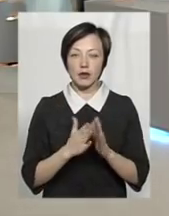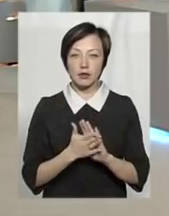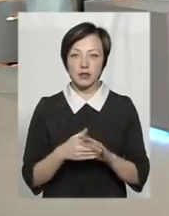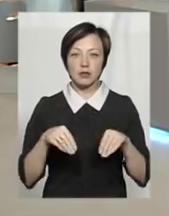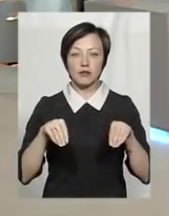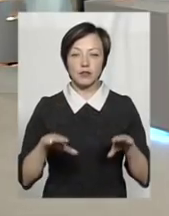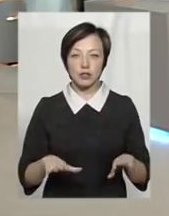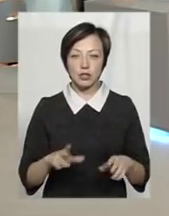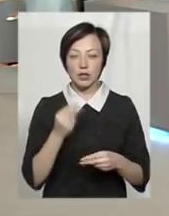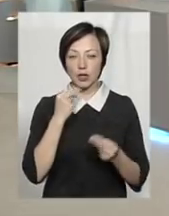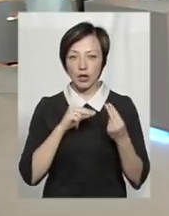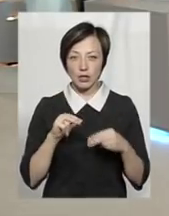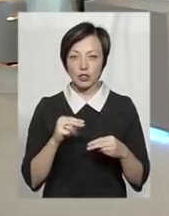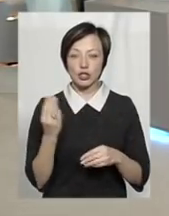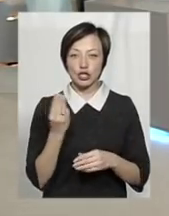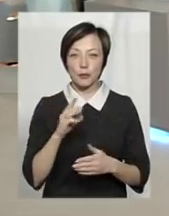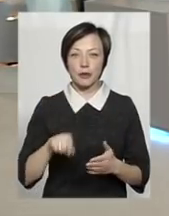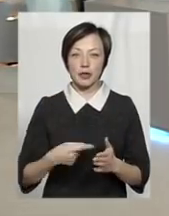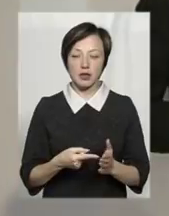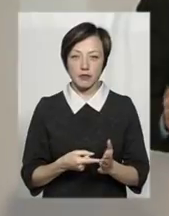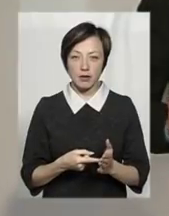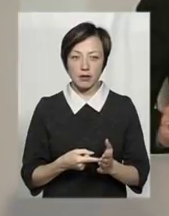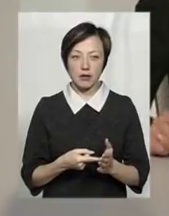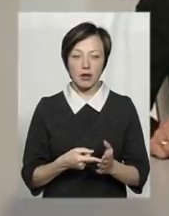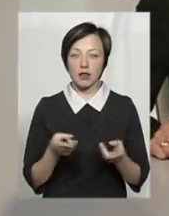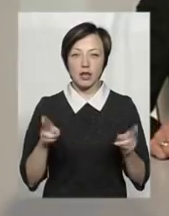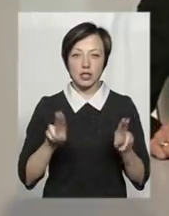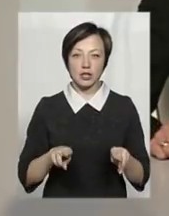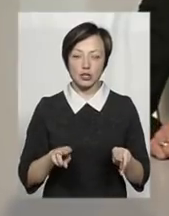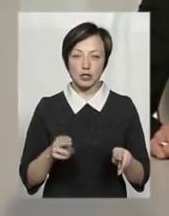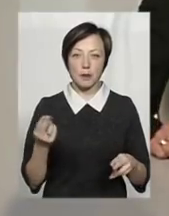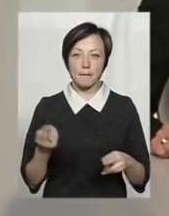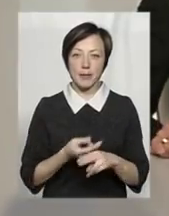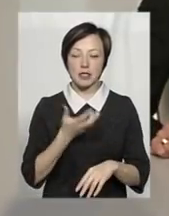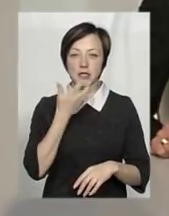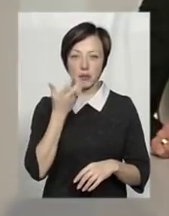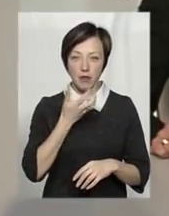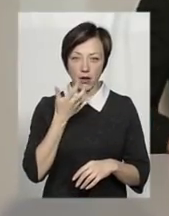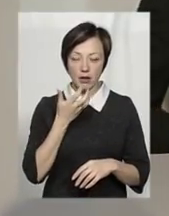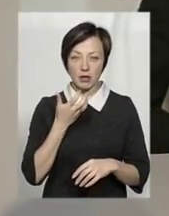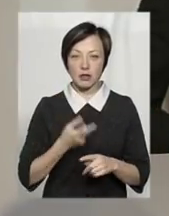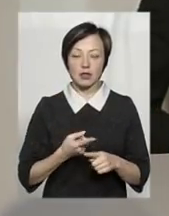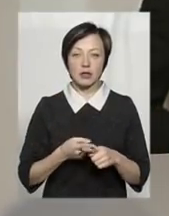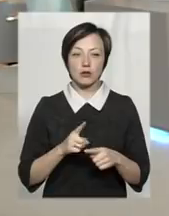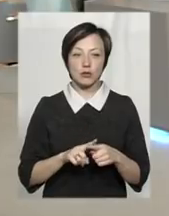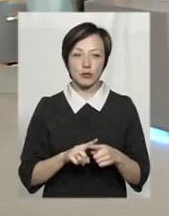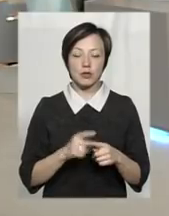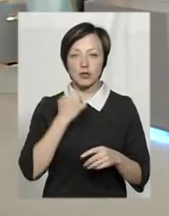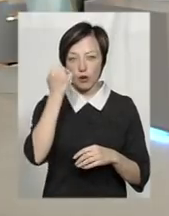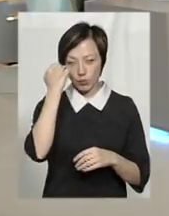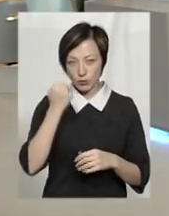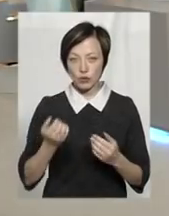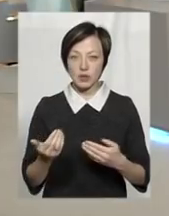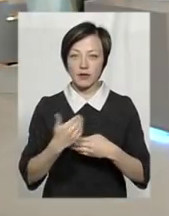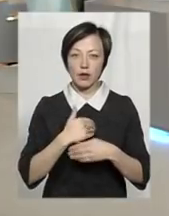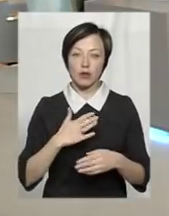вирішиться як найкраще, і шепетівка не залишиться без тепла. Я вам дякую за